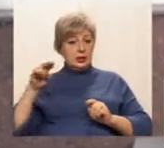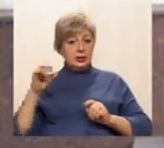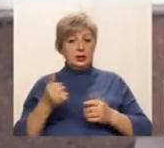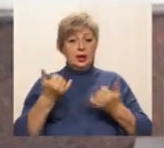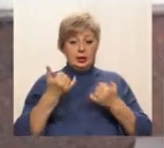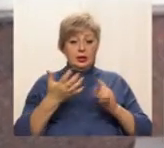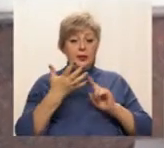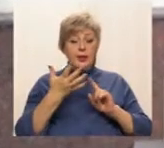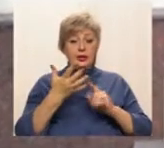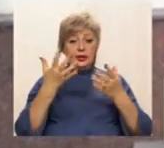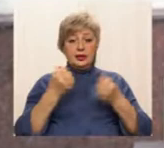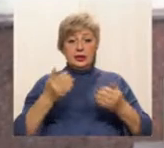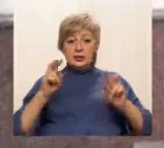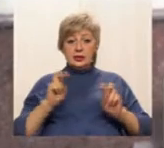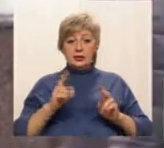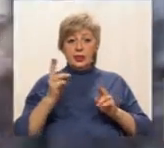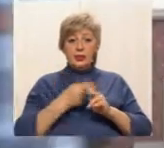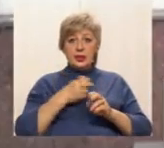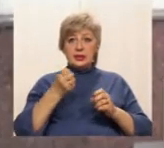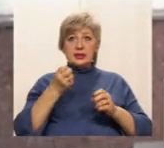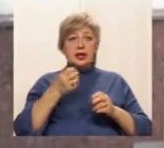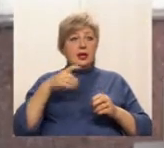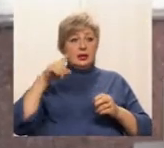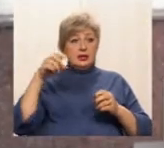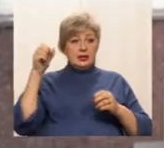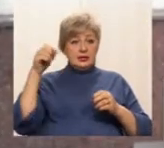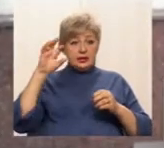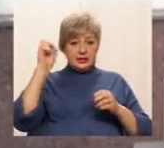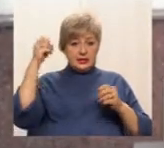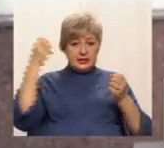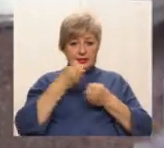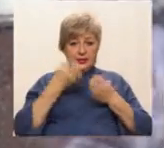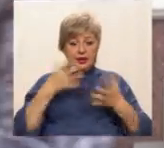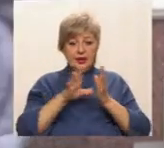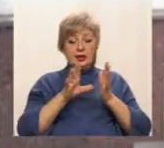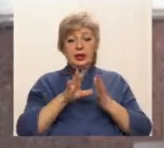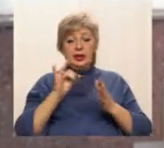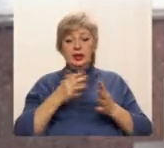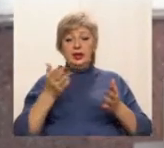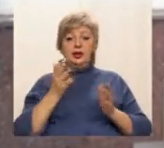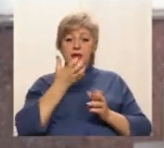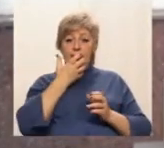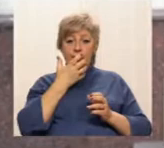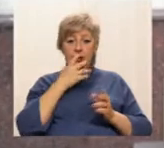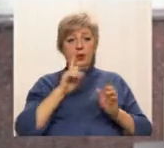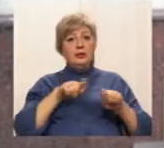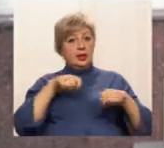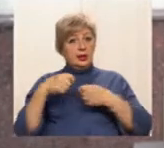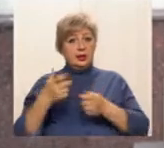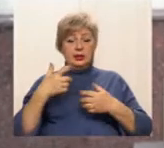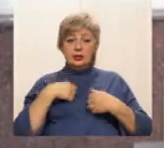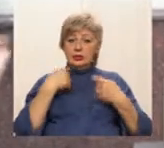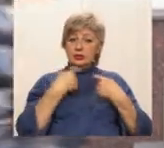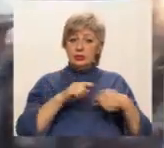сядемо без світла і без тепла, то ми хотіли би попросити, щоб держмайно дало дозвіл на передачу нас тимчасово на баланс утримування